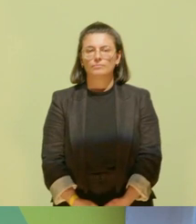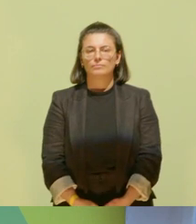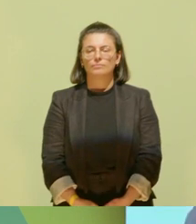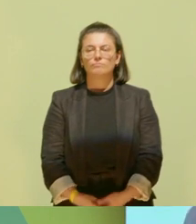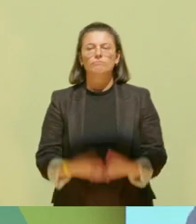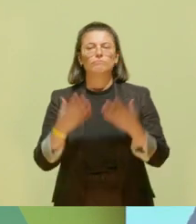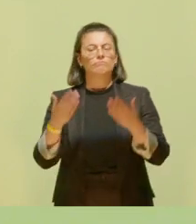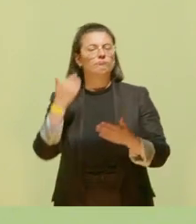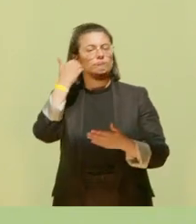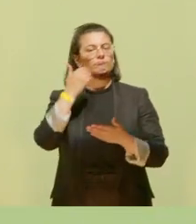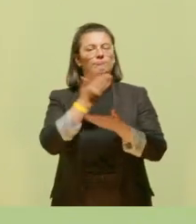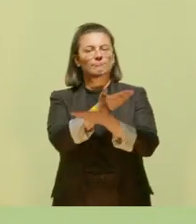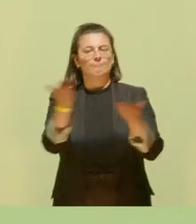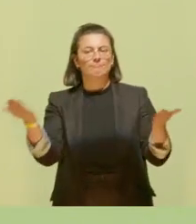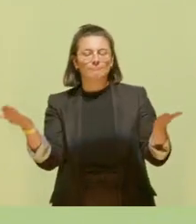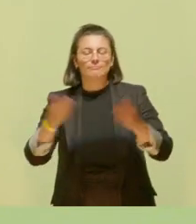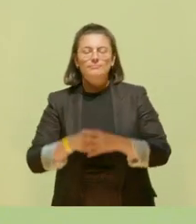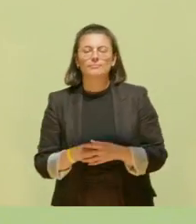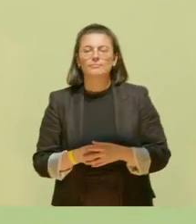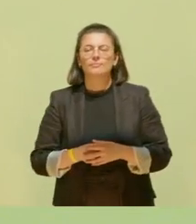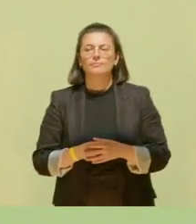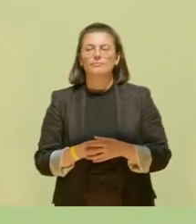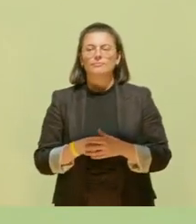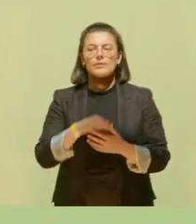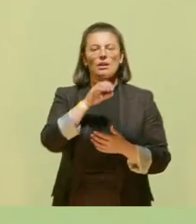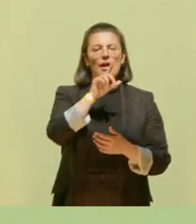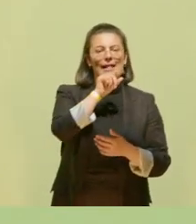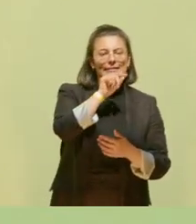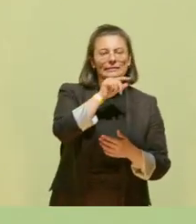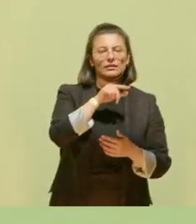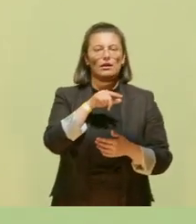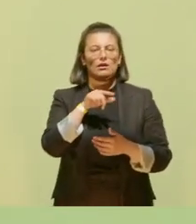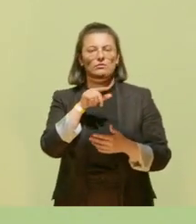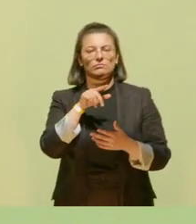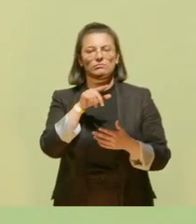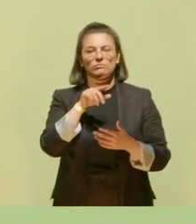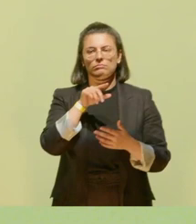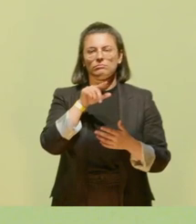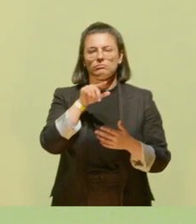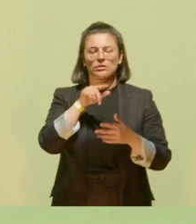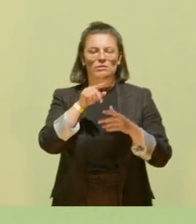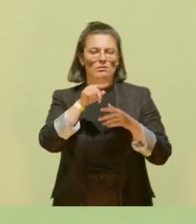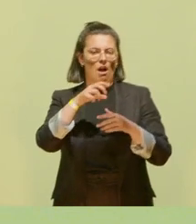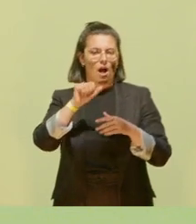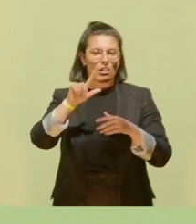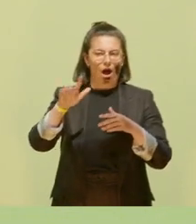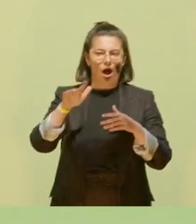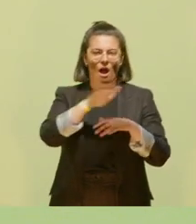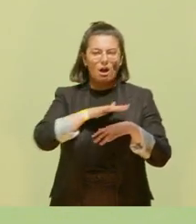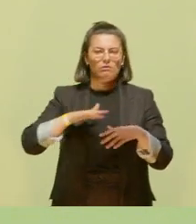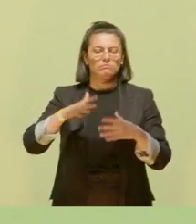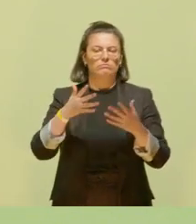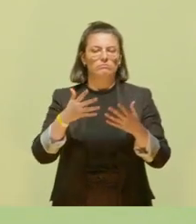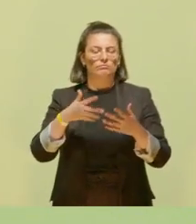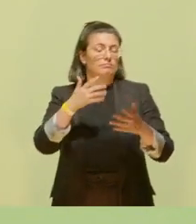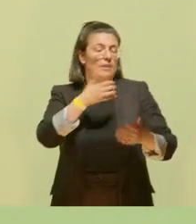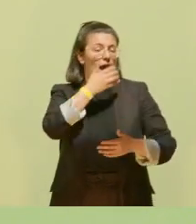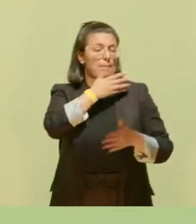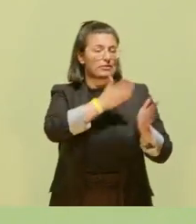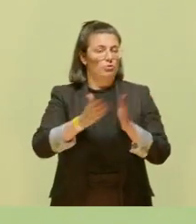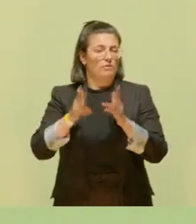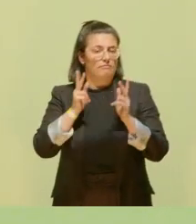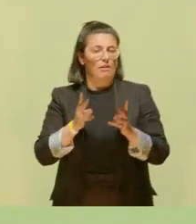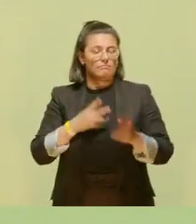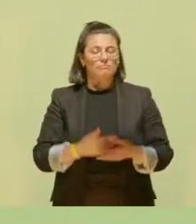Liebe Freundinnen und Freundinnen, Elster, Bräburn, Red Prince und Gala, das sind Apfelsorten